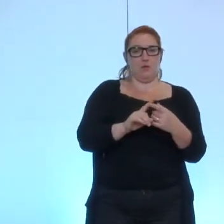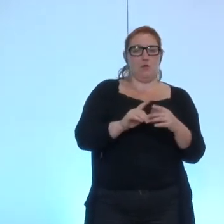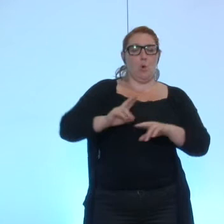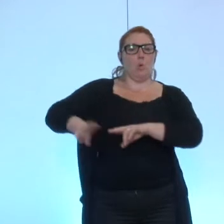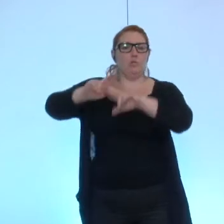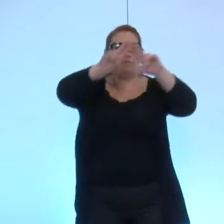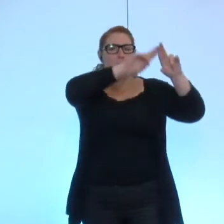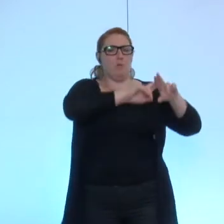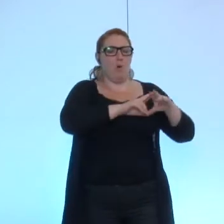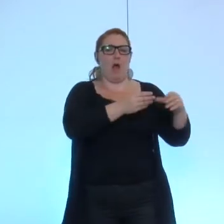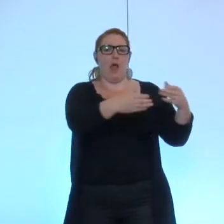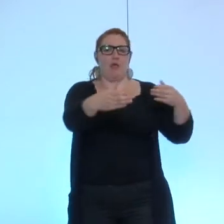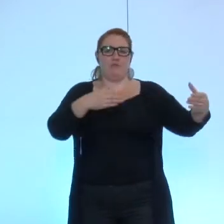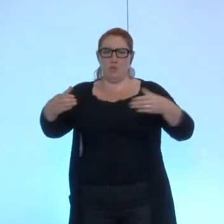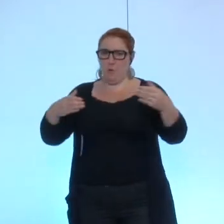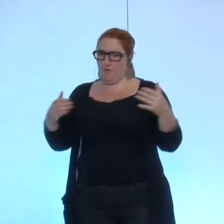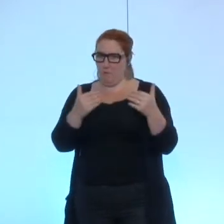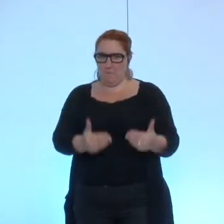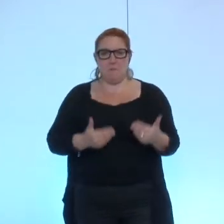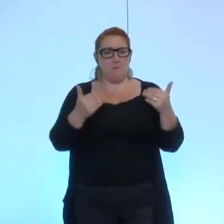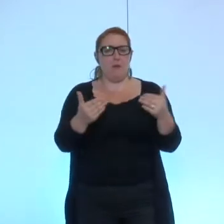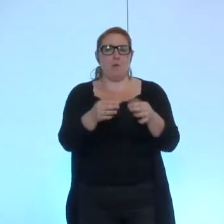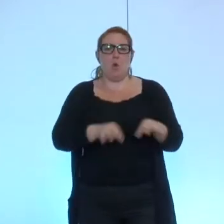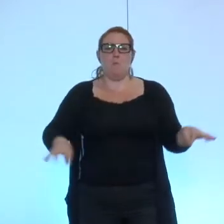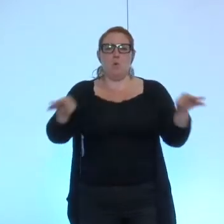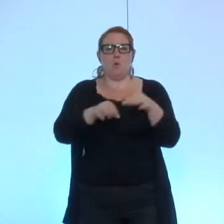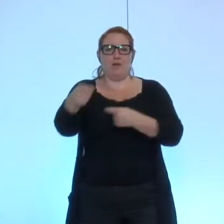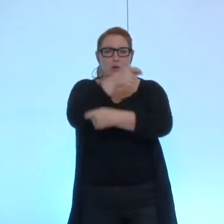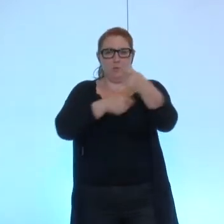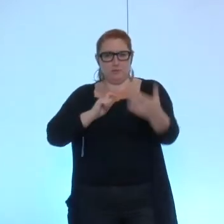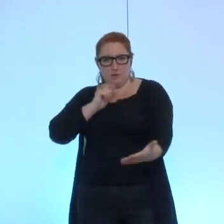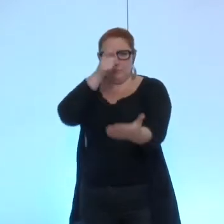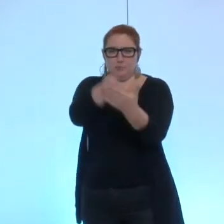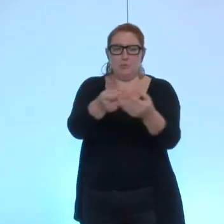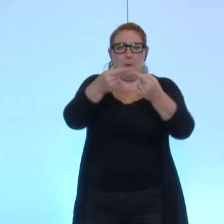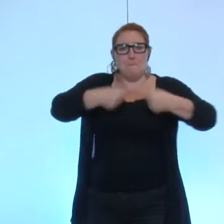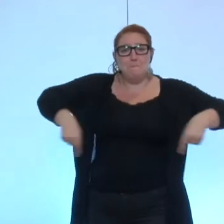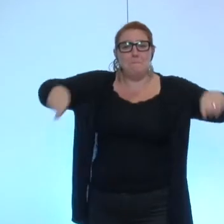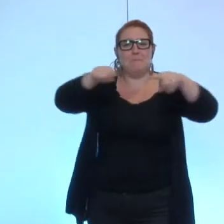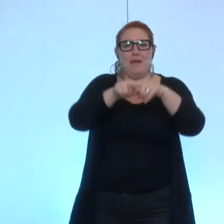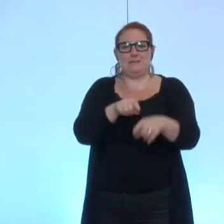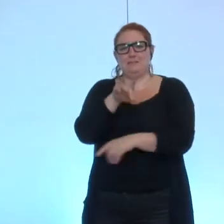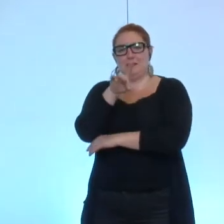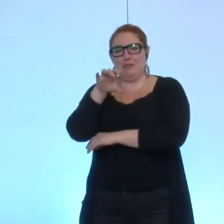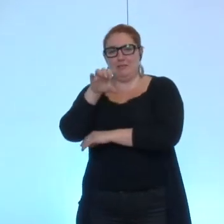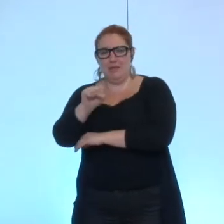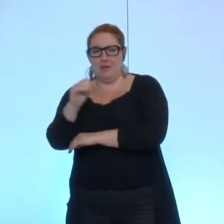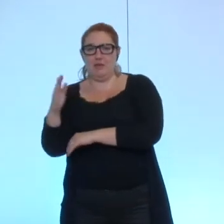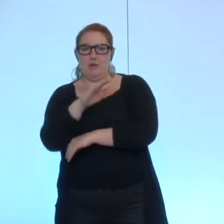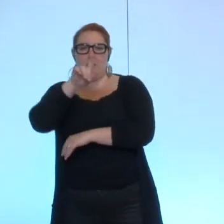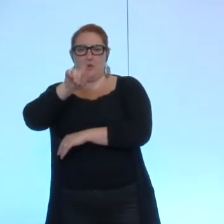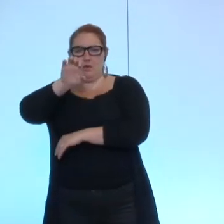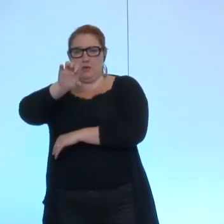urbain à la ville neuve et l'acquisition d'un local commercial la place des géants des questions